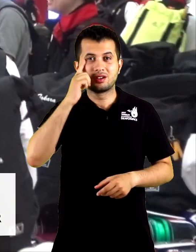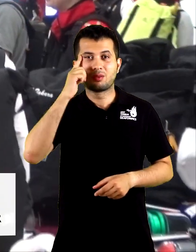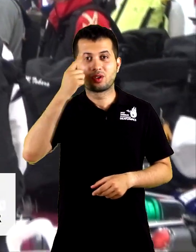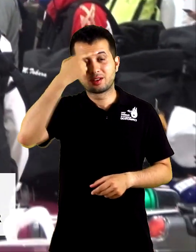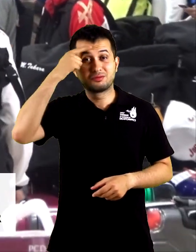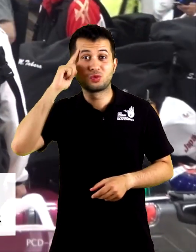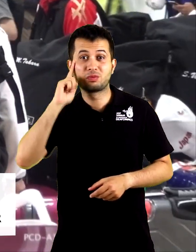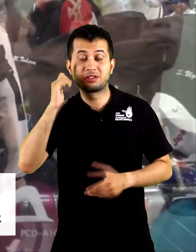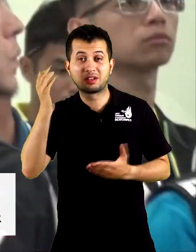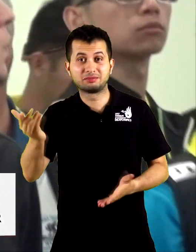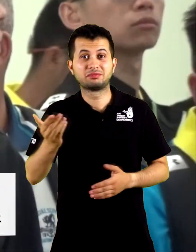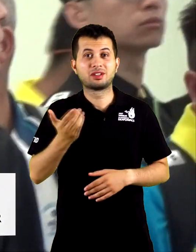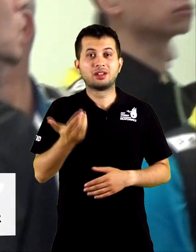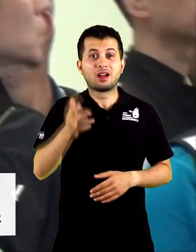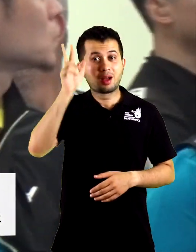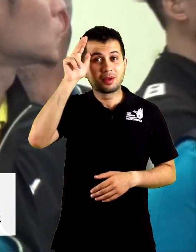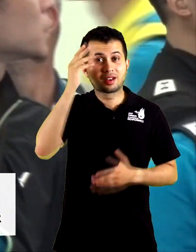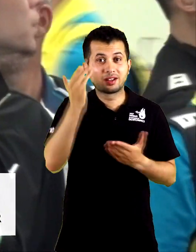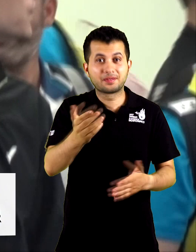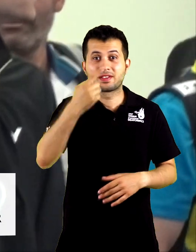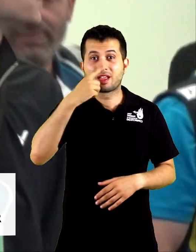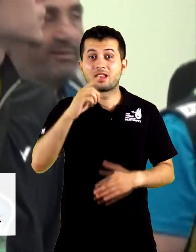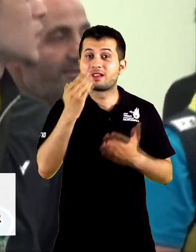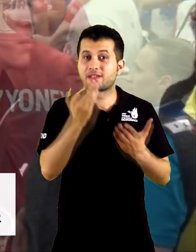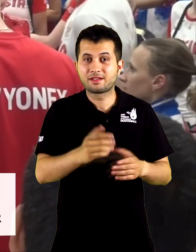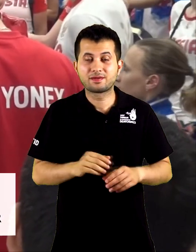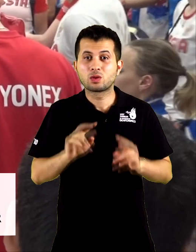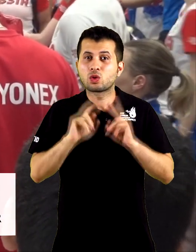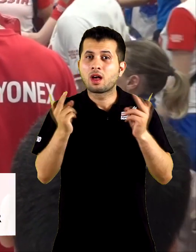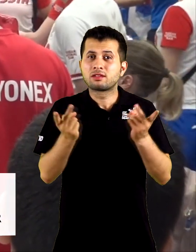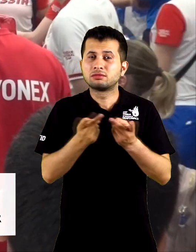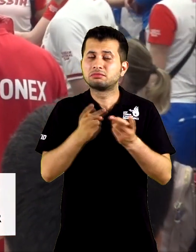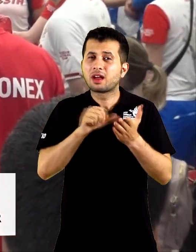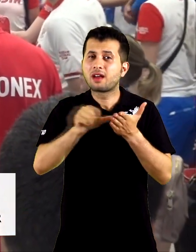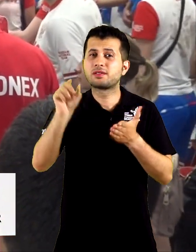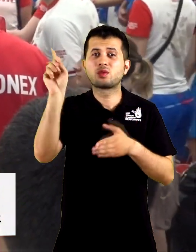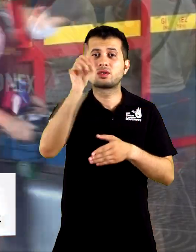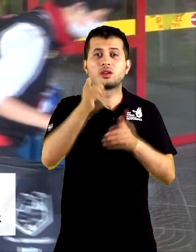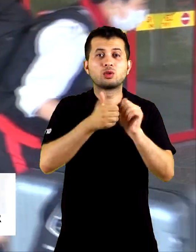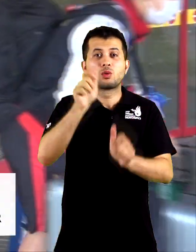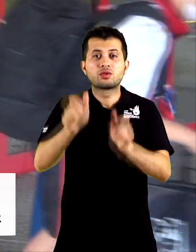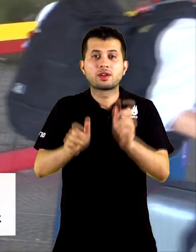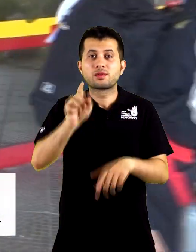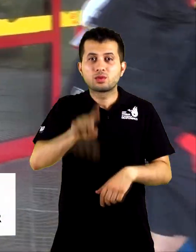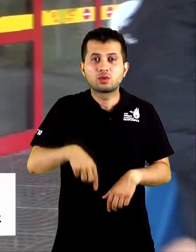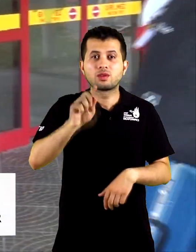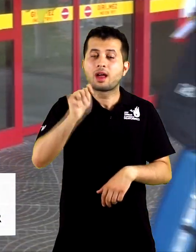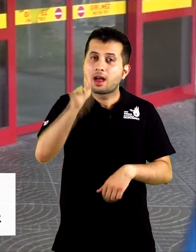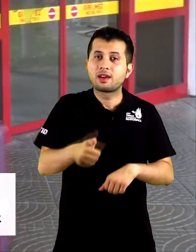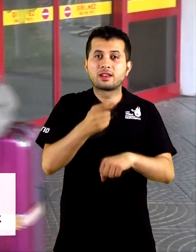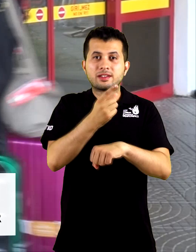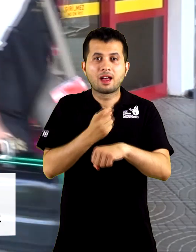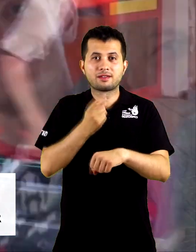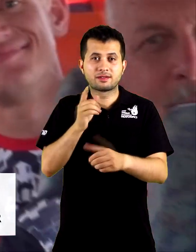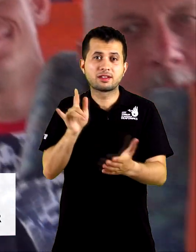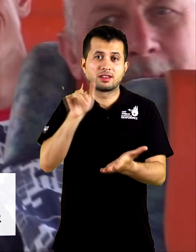Japonya'dan Türkmenistan'a, Amerika Birleşik Devletleri'nden Tayland'a, dünyanın her noktasından sporcular günün her saatinde Samsun'a